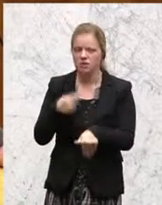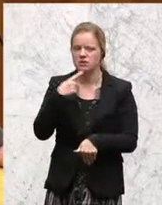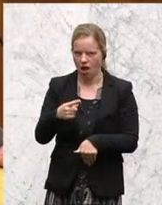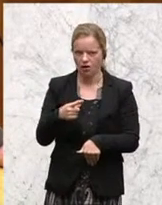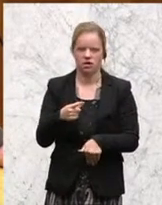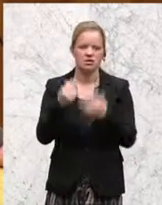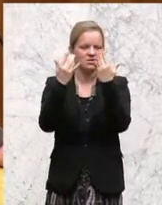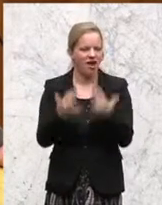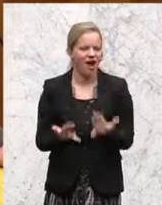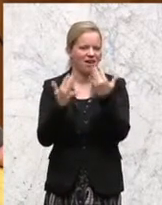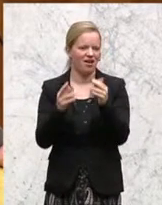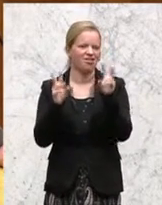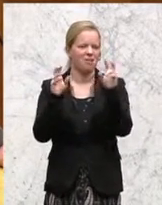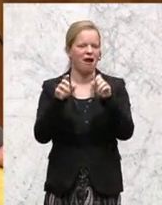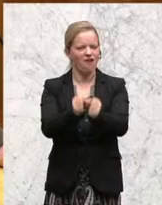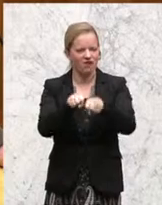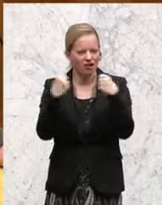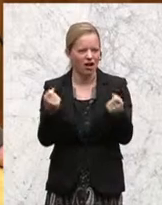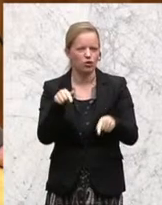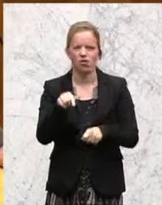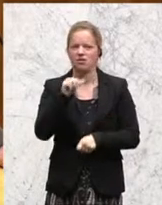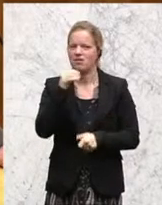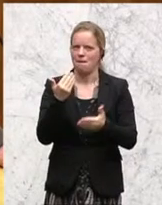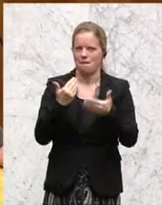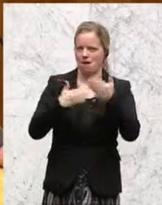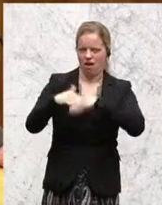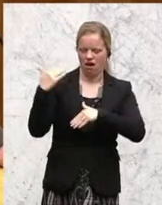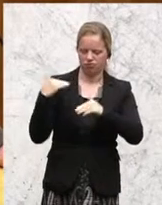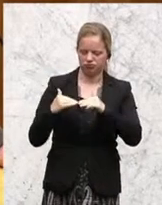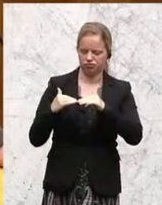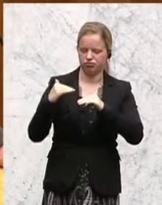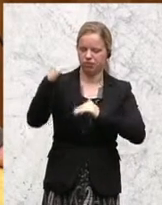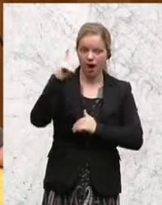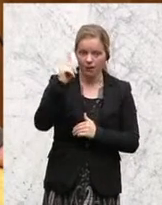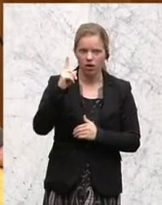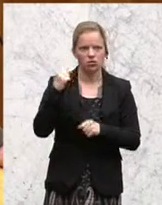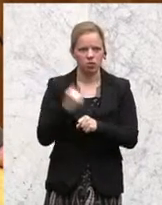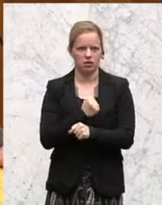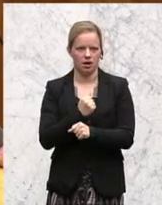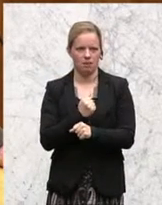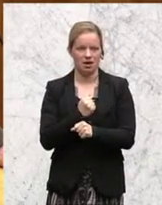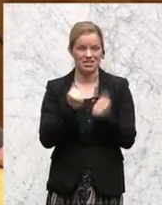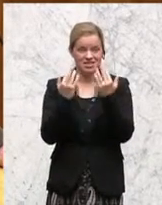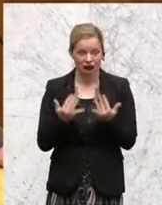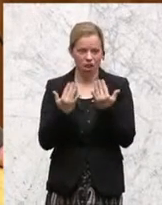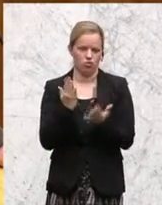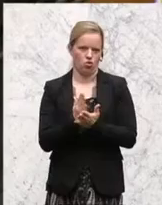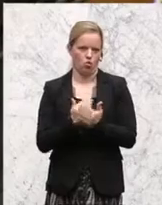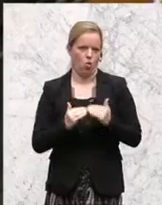Vergewaltigungen ist in den letzten Jahren nicht gestiegen, aber sie ist auf einem besorgniserregend hohen Stand nach wie vor.